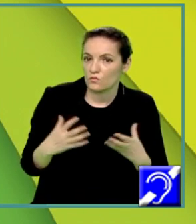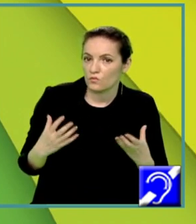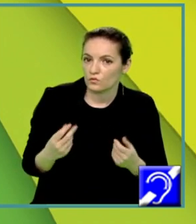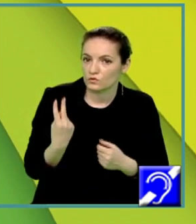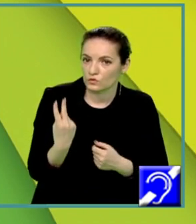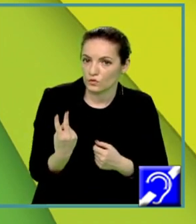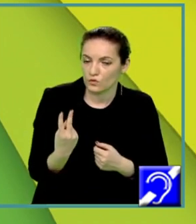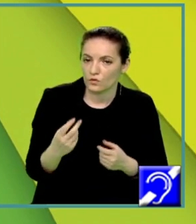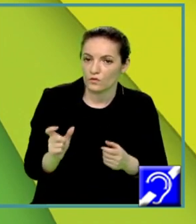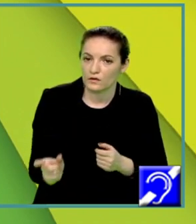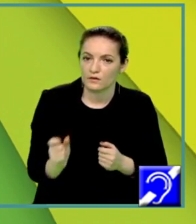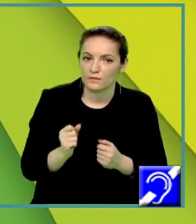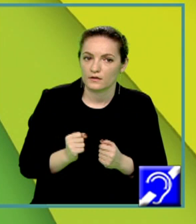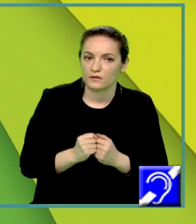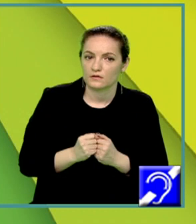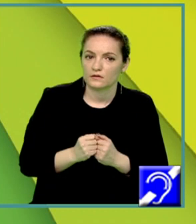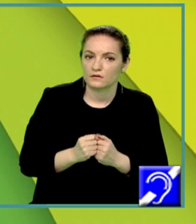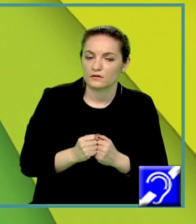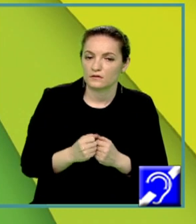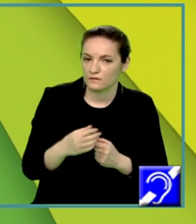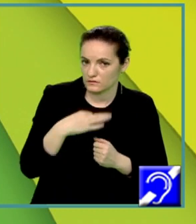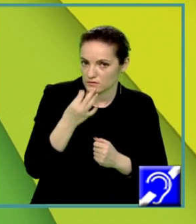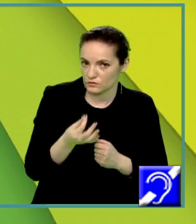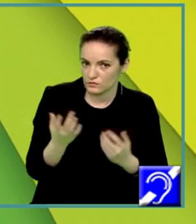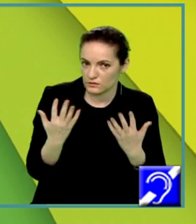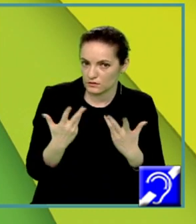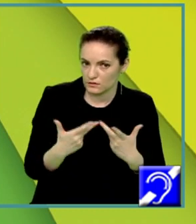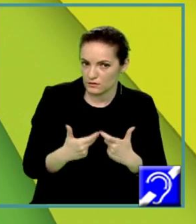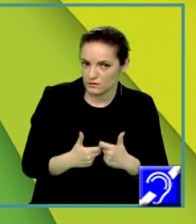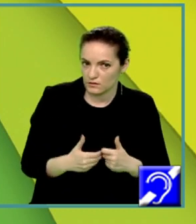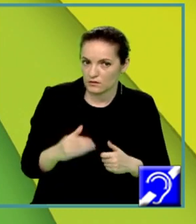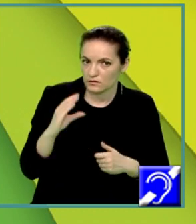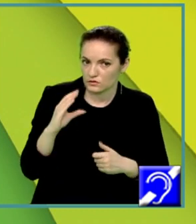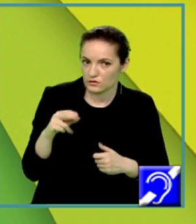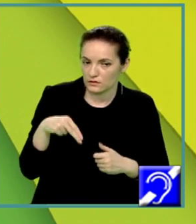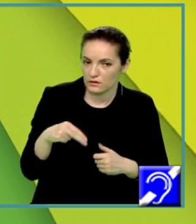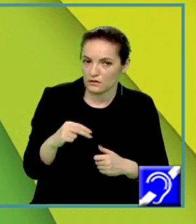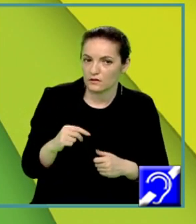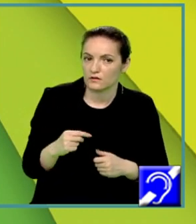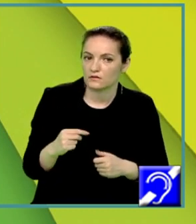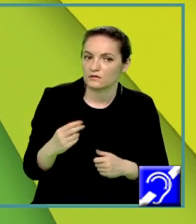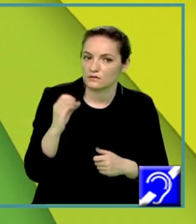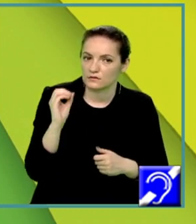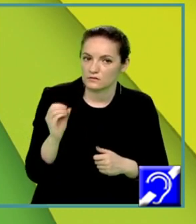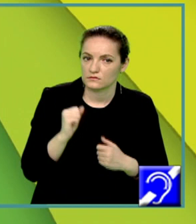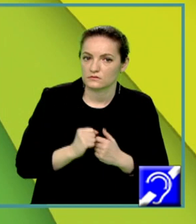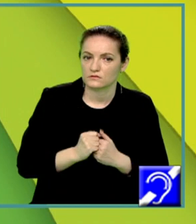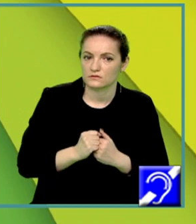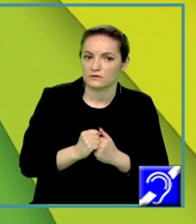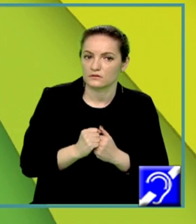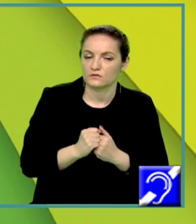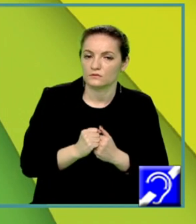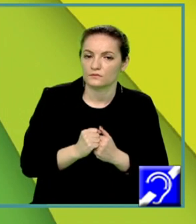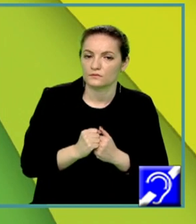cu 12 elemente, vă sugerez să calculați combinări de n luate câte 0, care reprezintă numărul submulțimilor cu 0